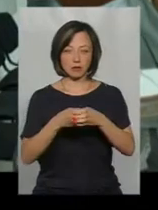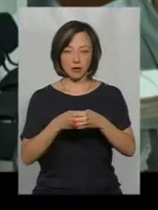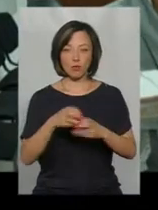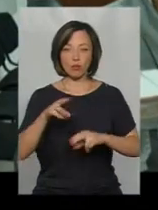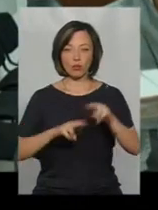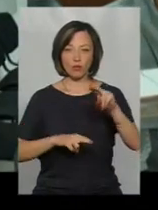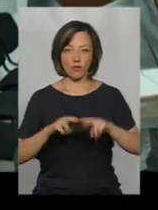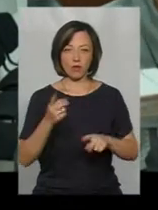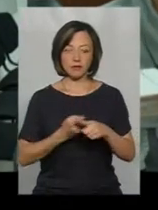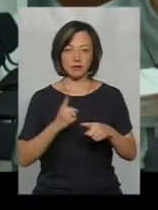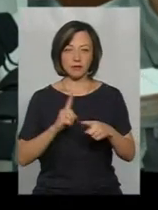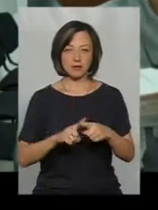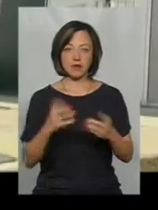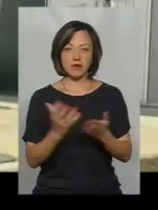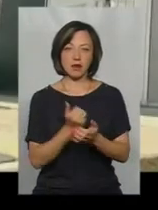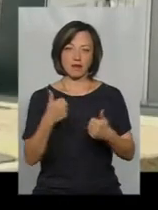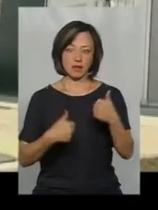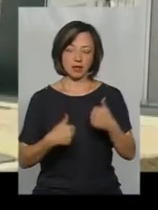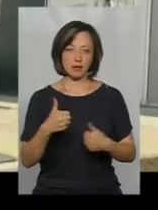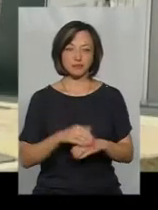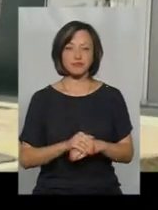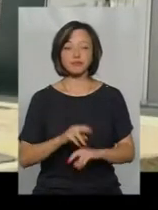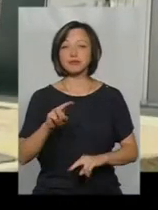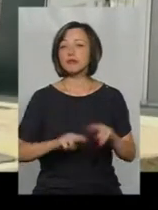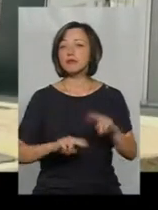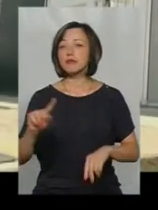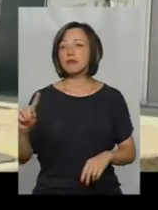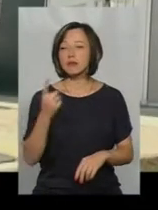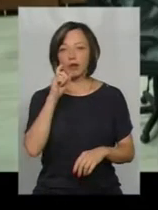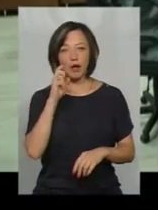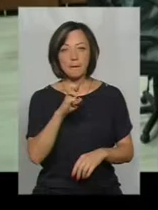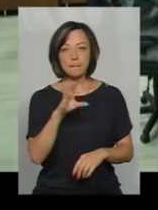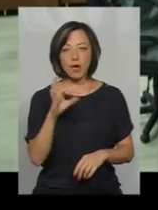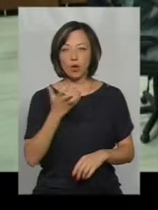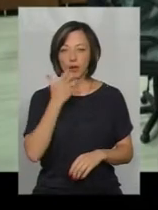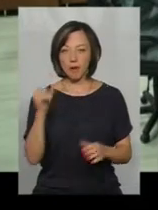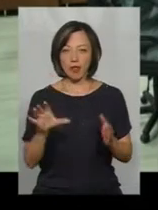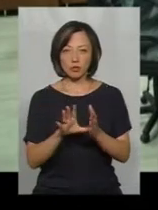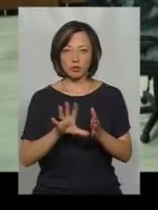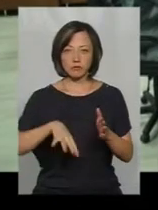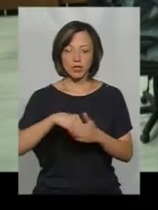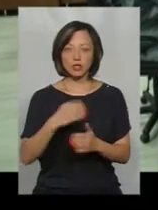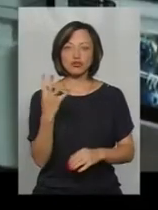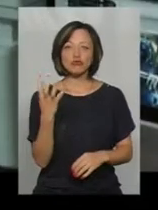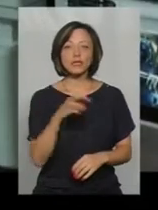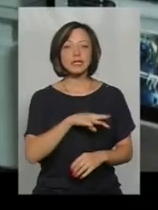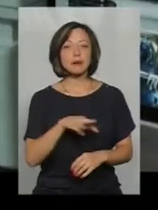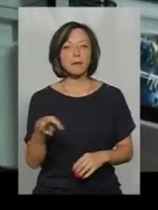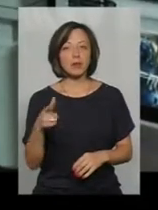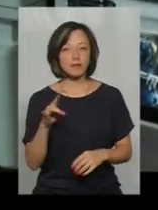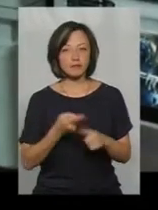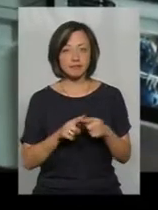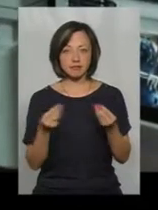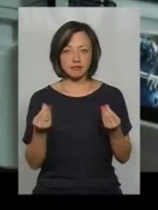будував, який виграв тендер. Будівництво першої в Україні біотеплоелектростанції обійшлося у 400 мільйонів гривень.